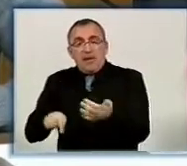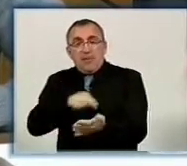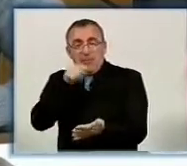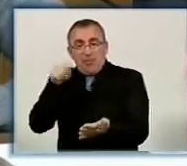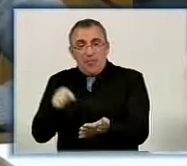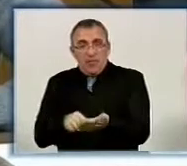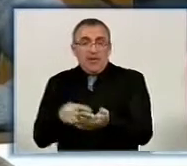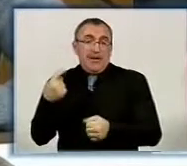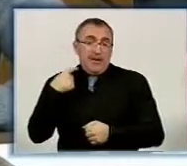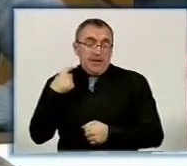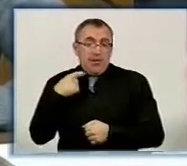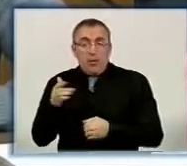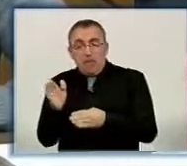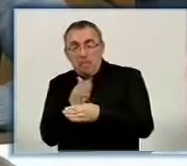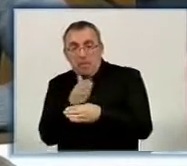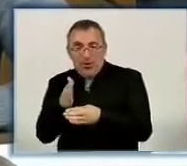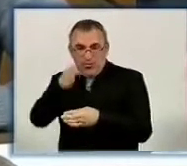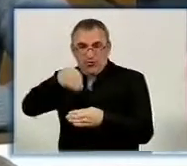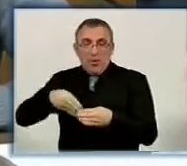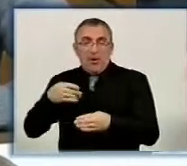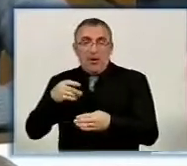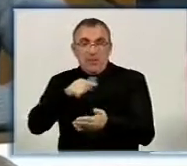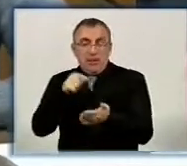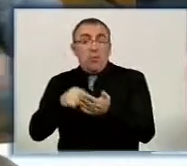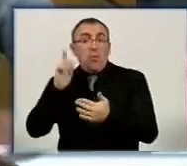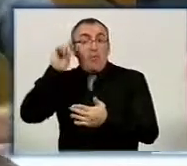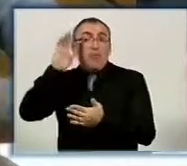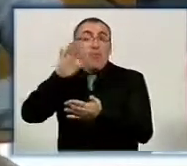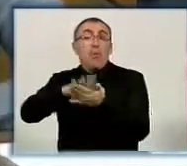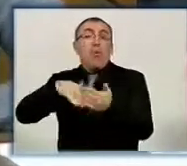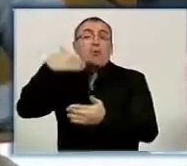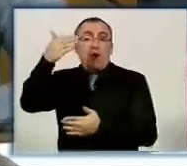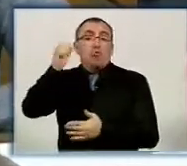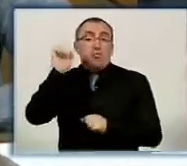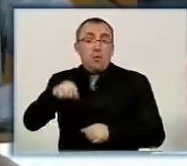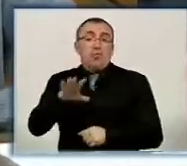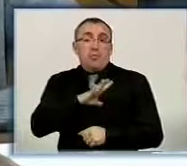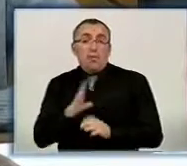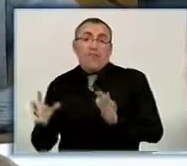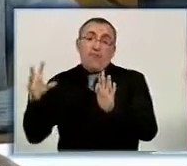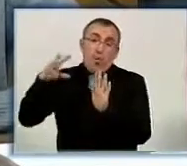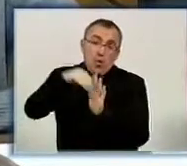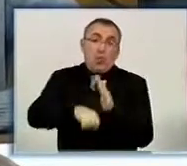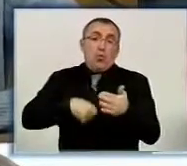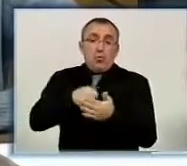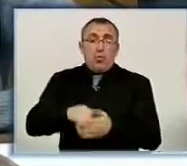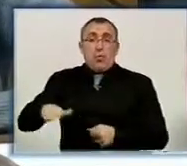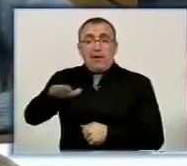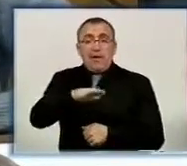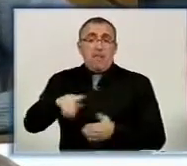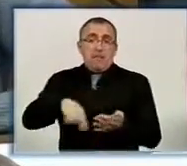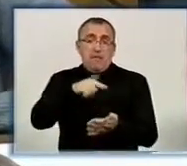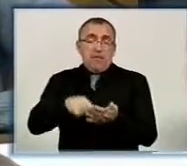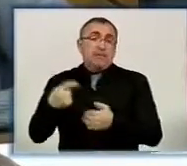Кіровоград. Вони межують з містом Кіровоград і в подальшому можуть бути також включені до території міста